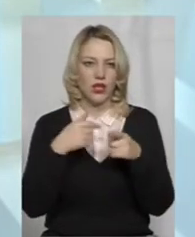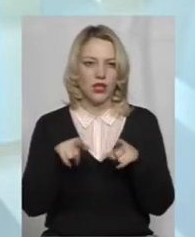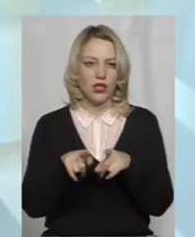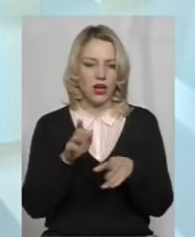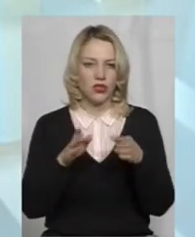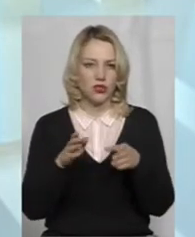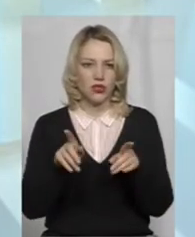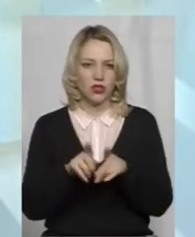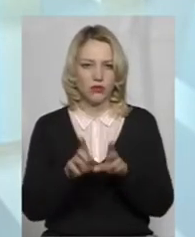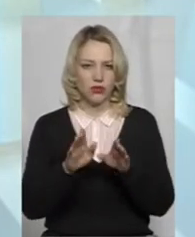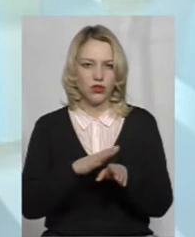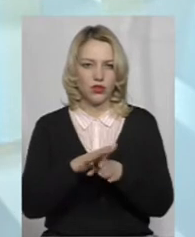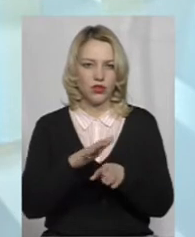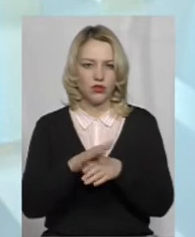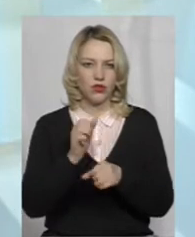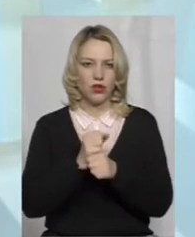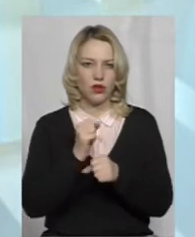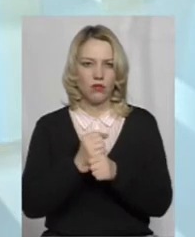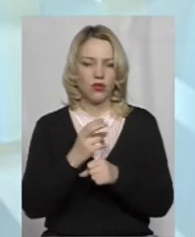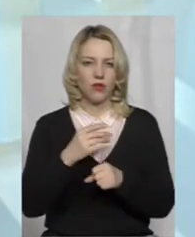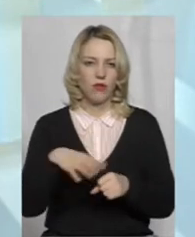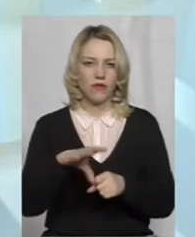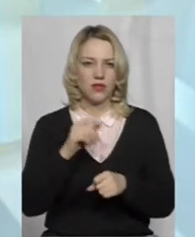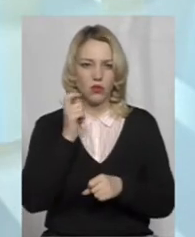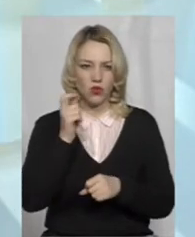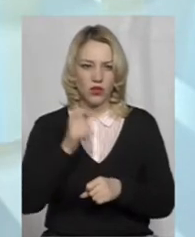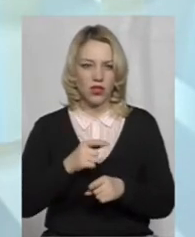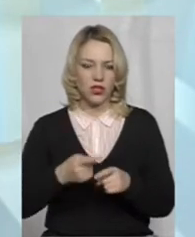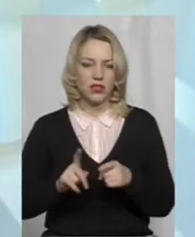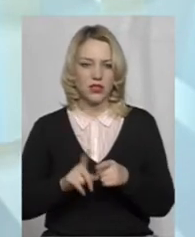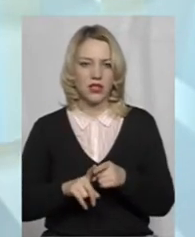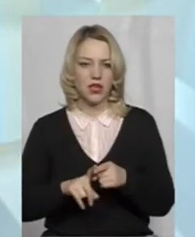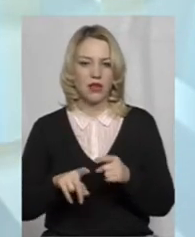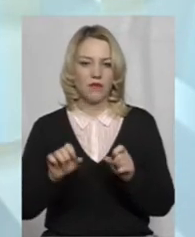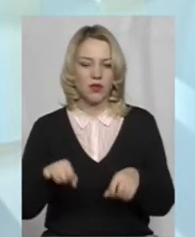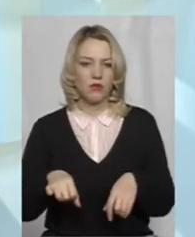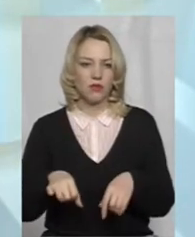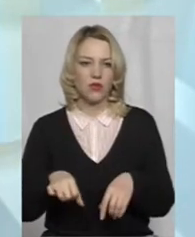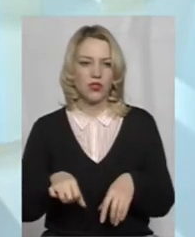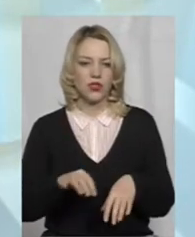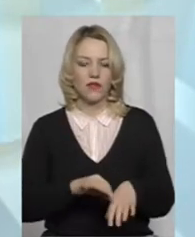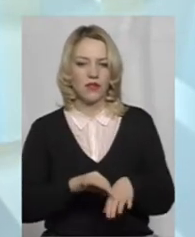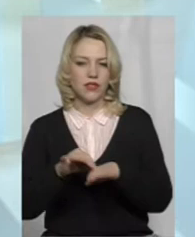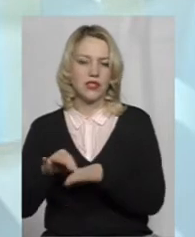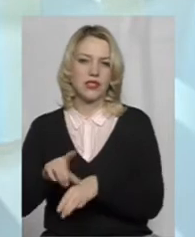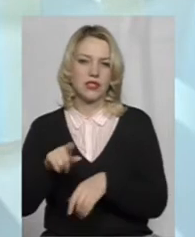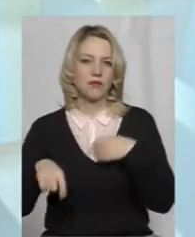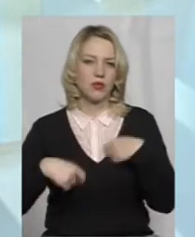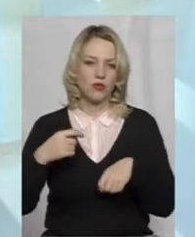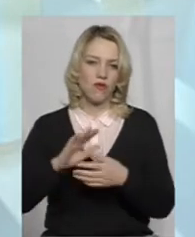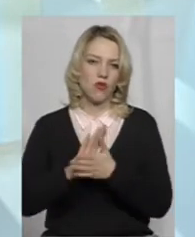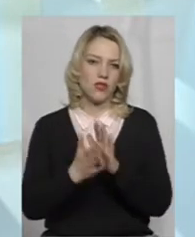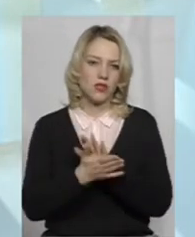таким чином буде здійснюватися робота по всій Україні, то це може вивести із збиткового стану